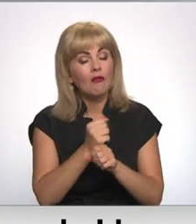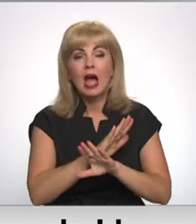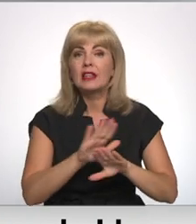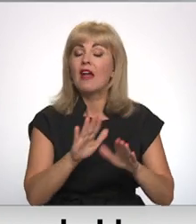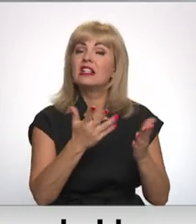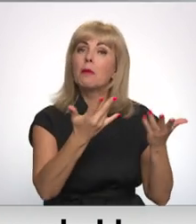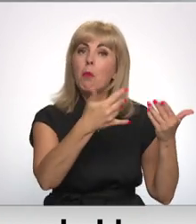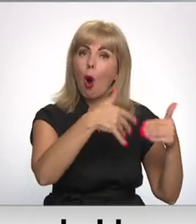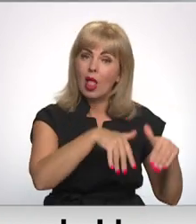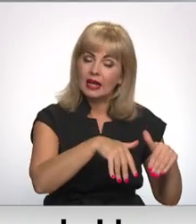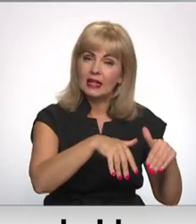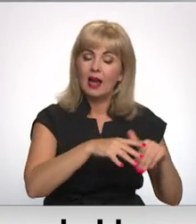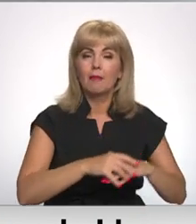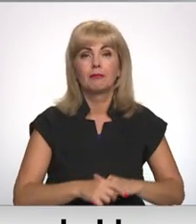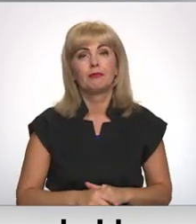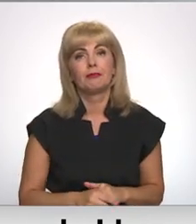politika.